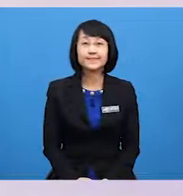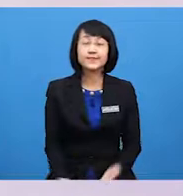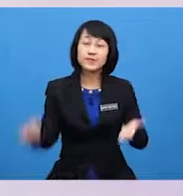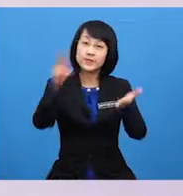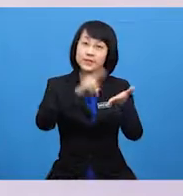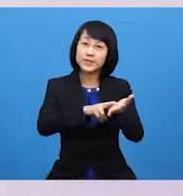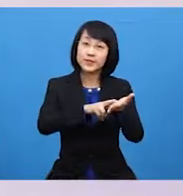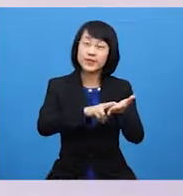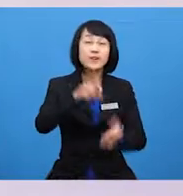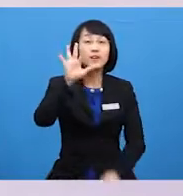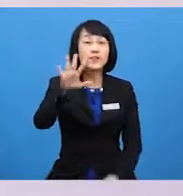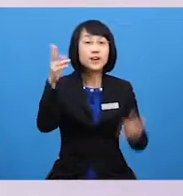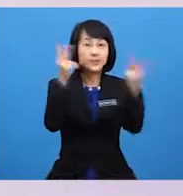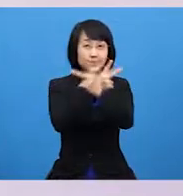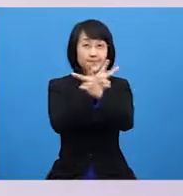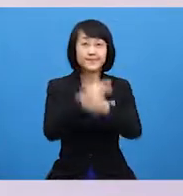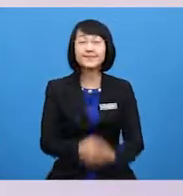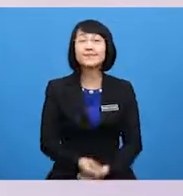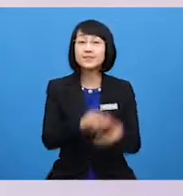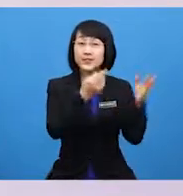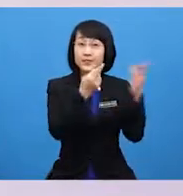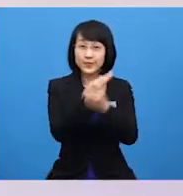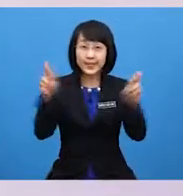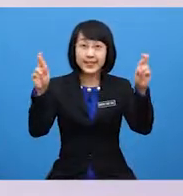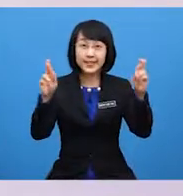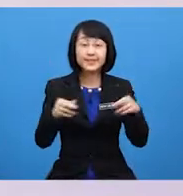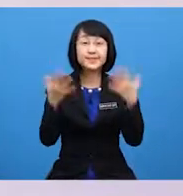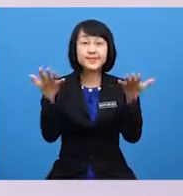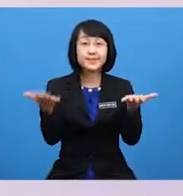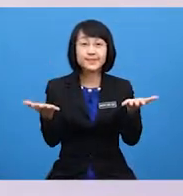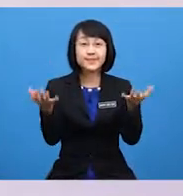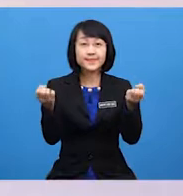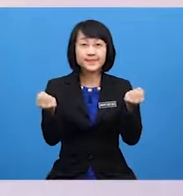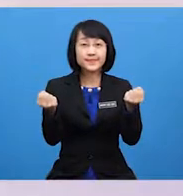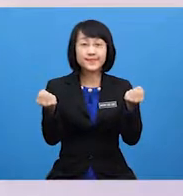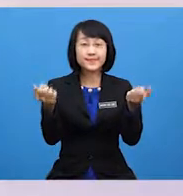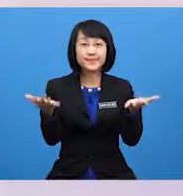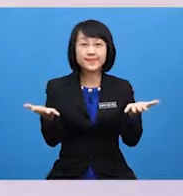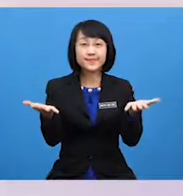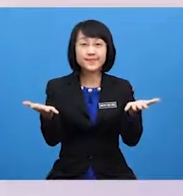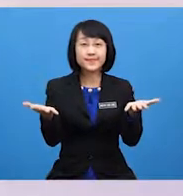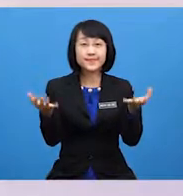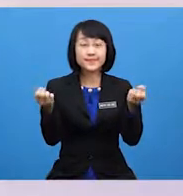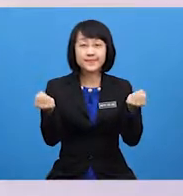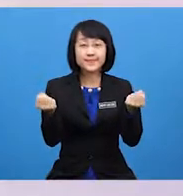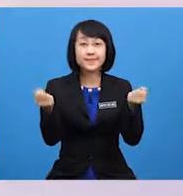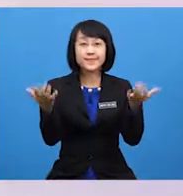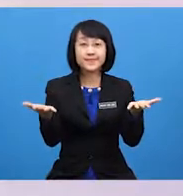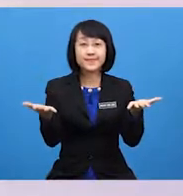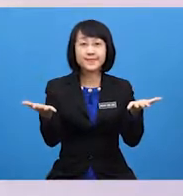for 5 times Ready? 3, 1, 2,